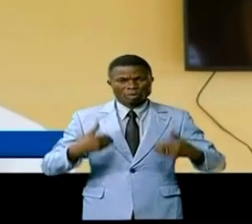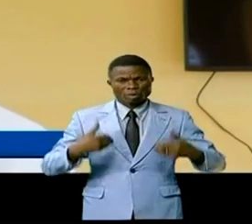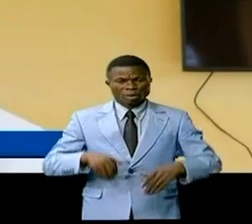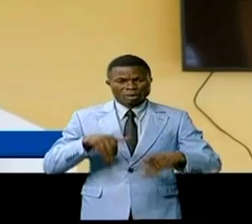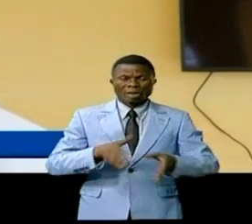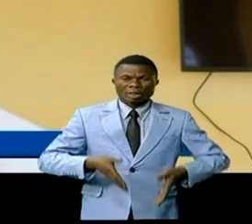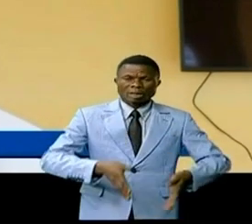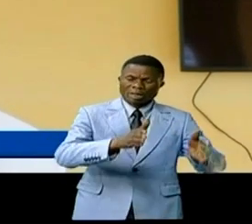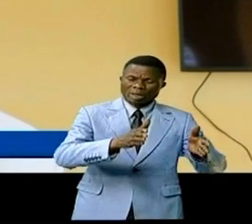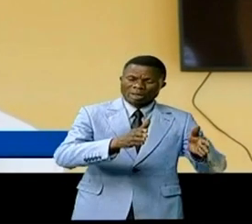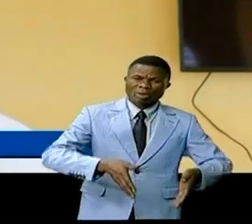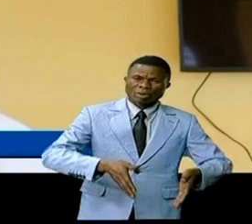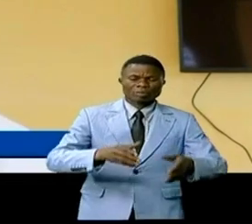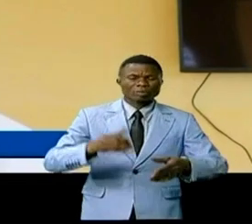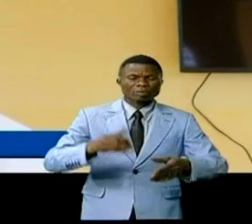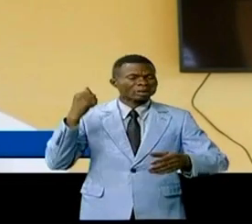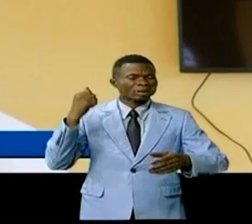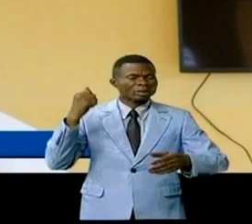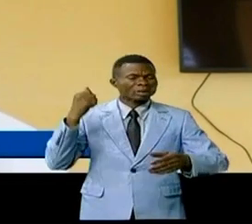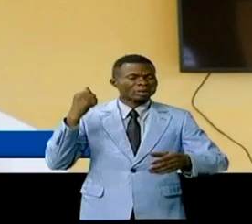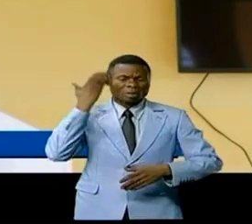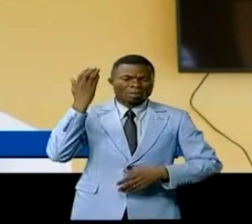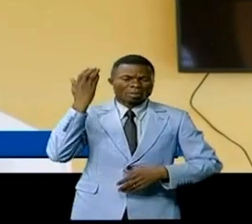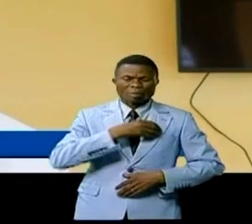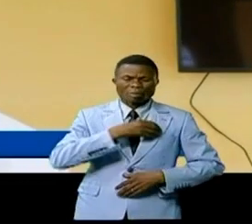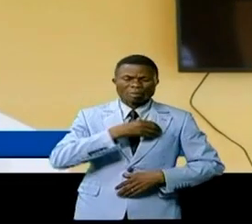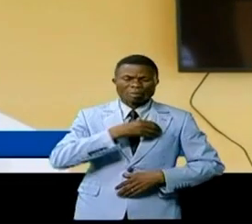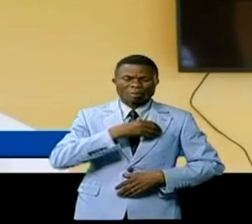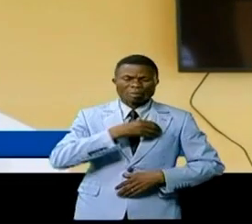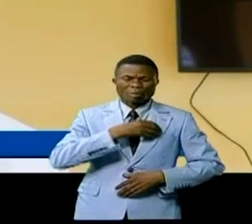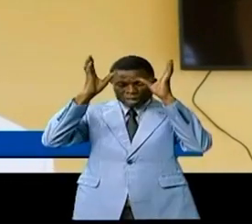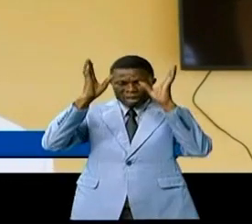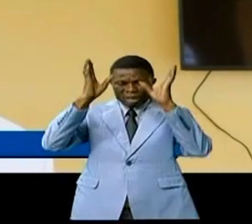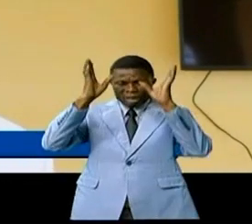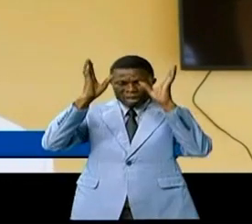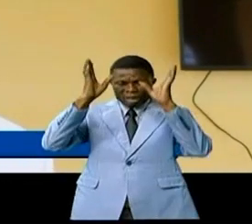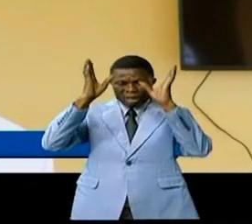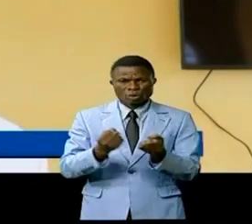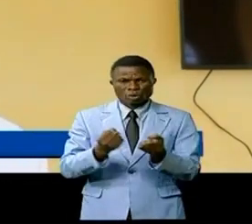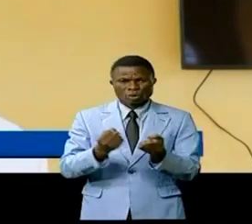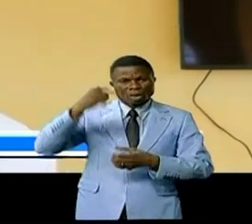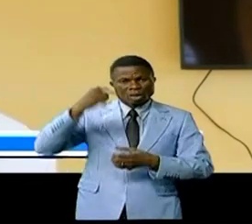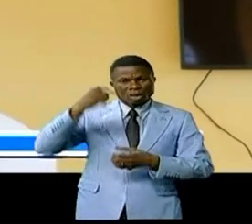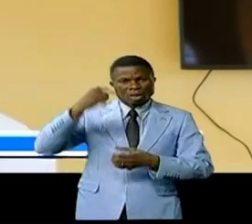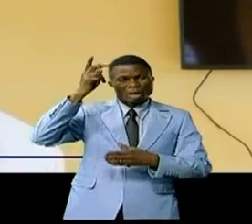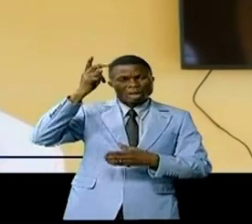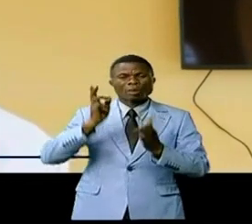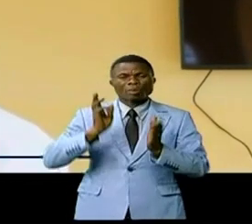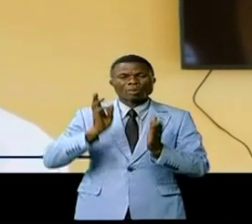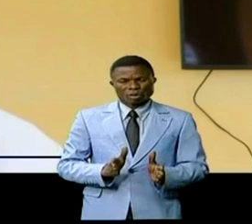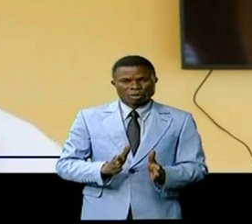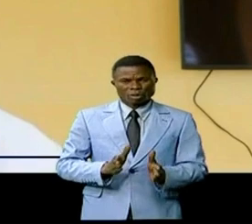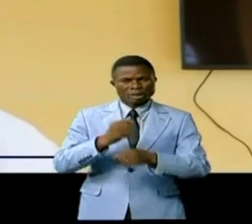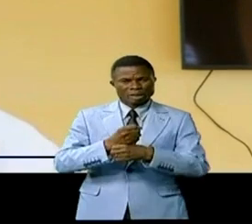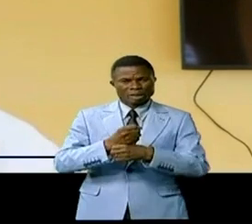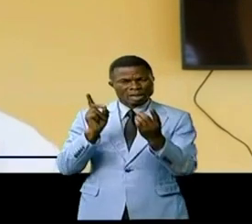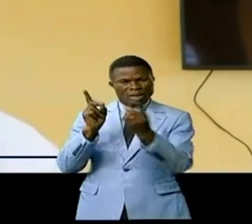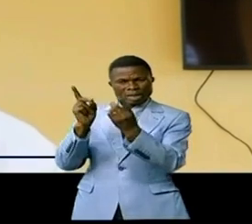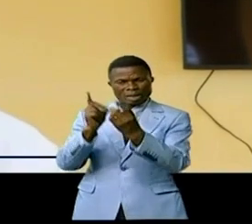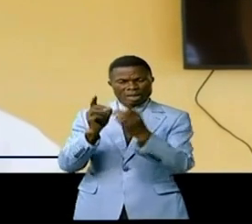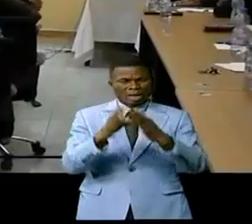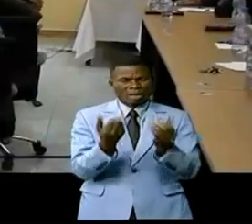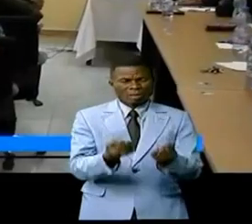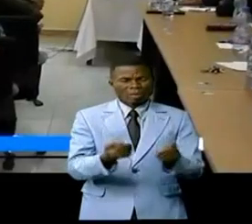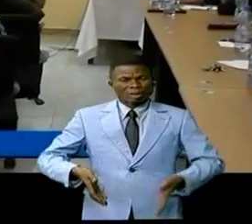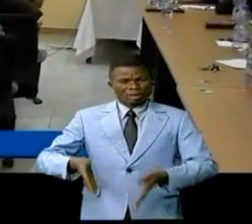rue avec des médecins des infirmiers des éducateurs sociaux des psychologues qui créent déjà le contact avec les enfants